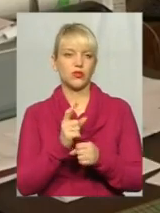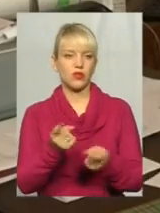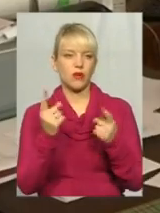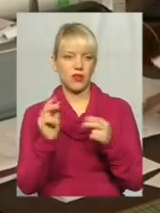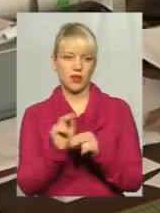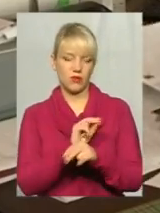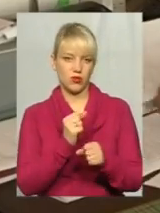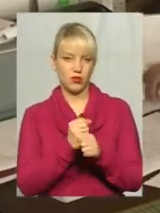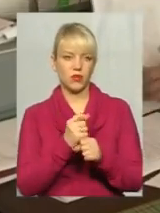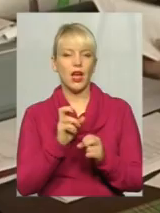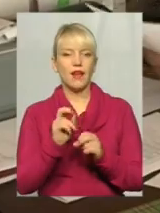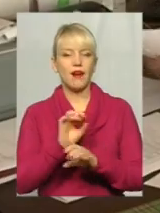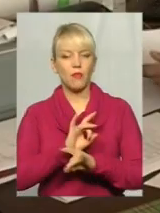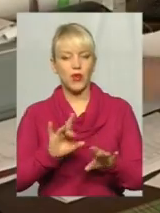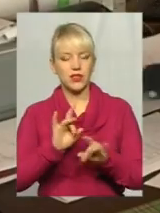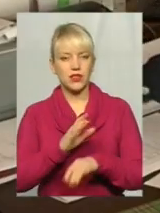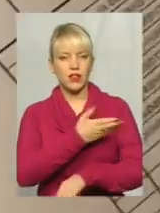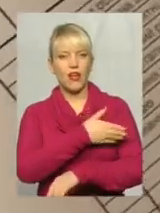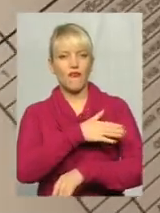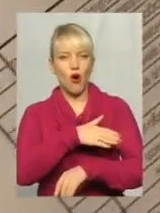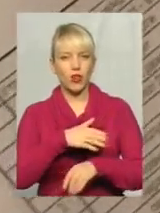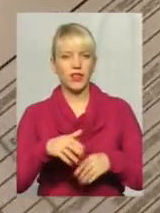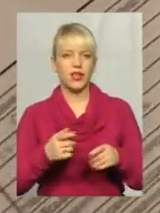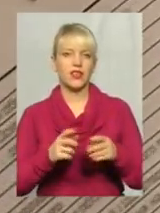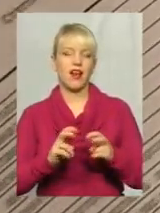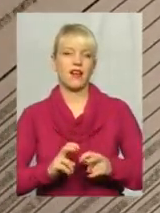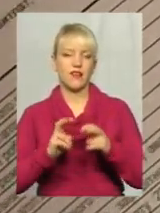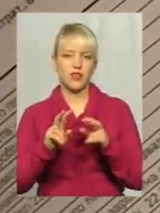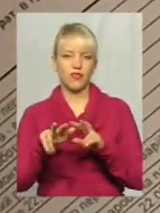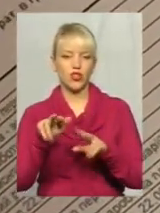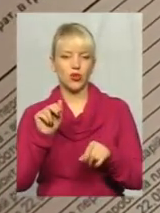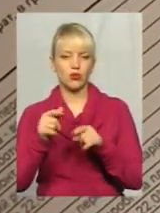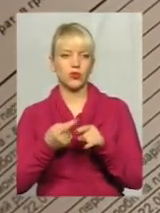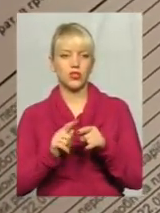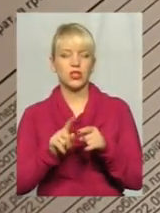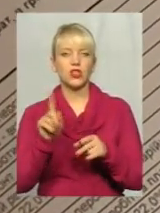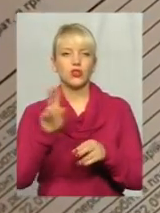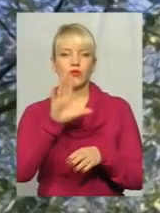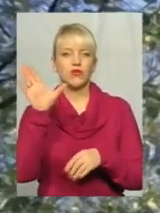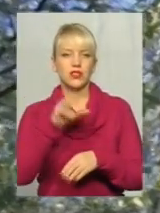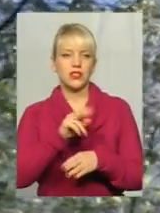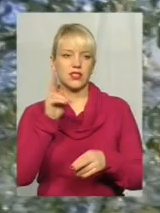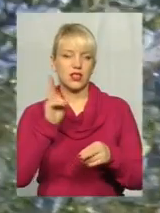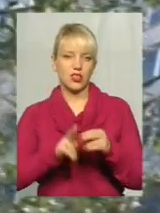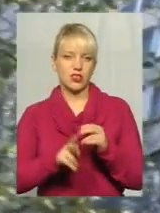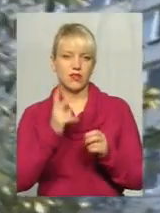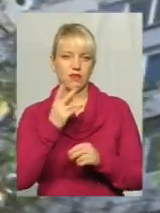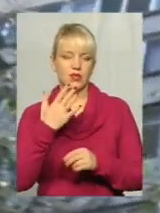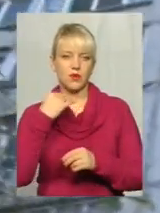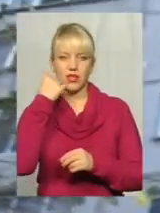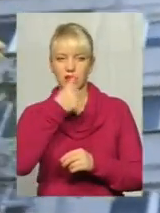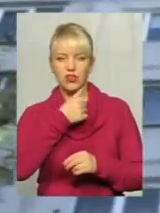Як пояснили у Волинь-ліфті, підіймачі в будинку відімкнули через те, що у всіх закінчився 25-річний термін експлуатації.